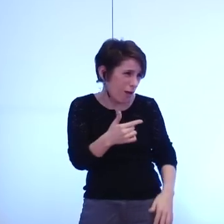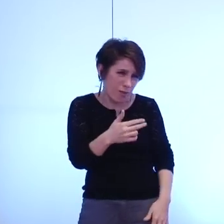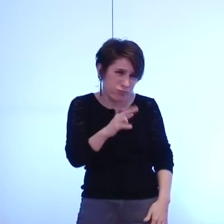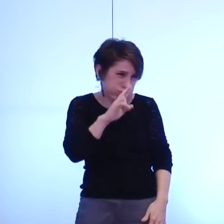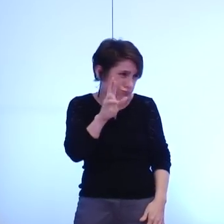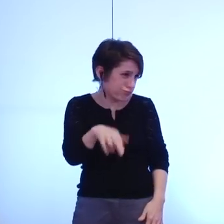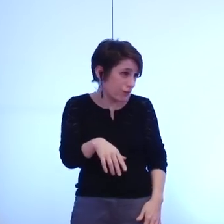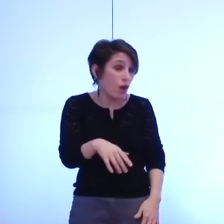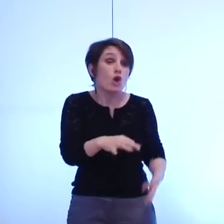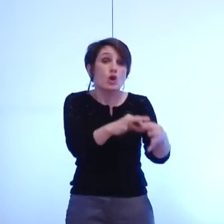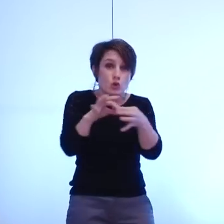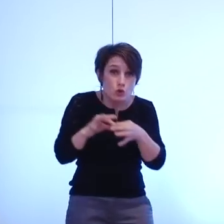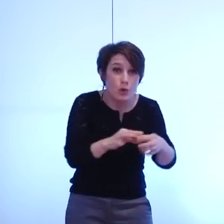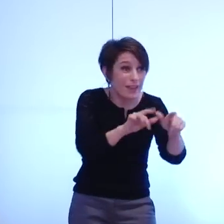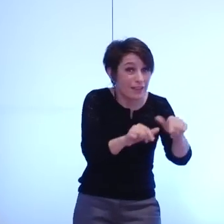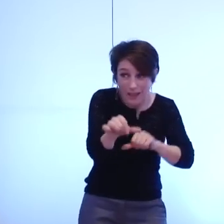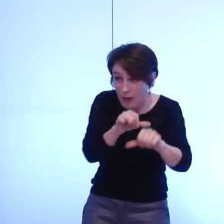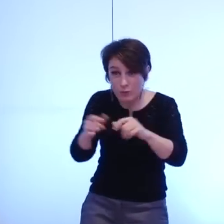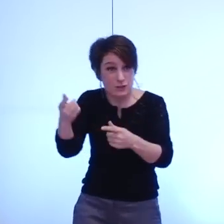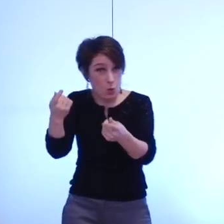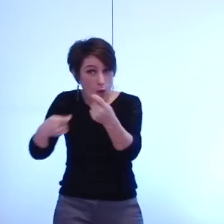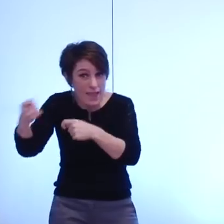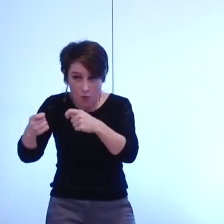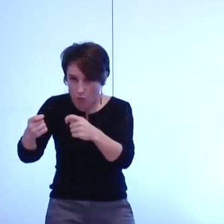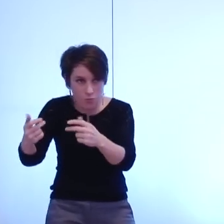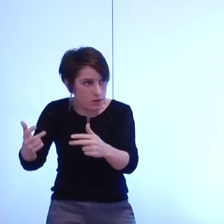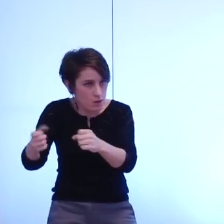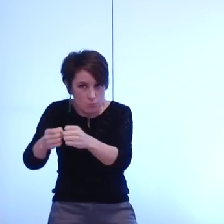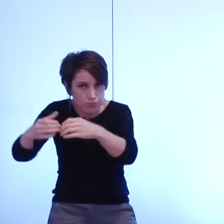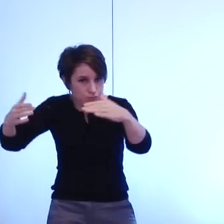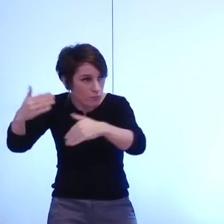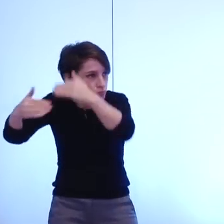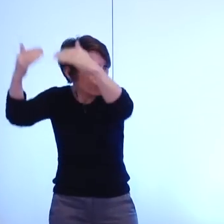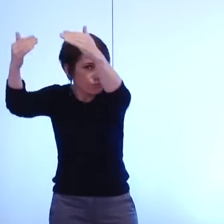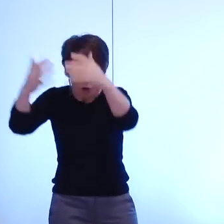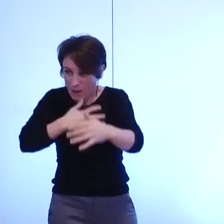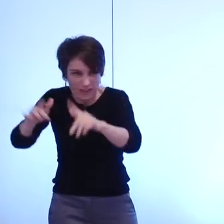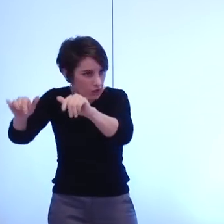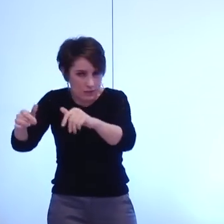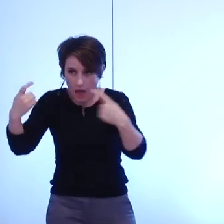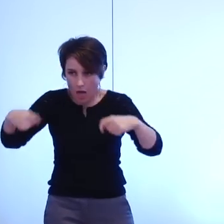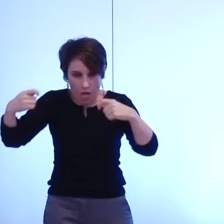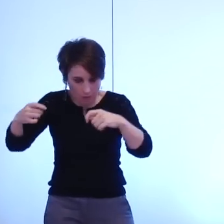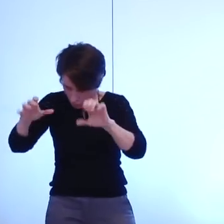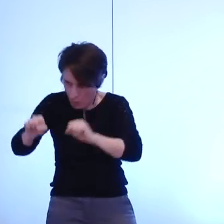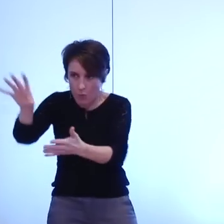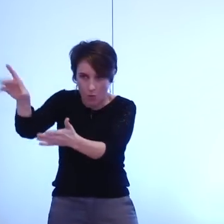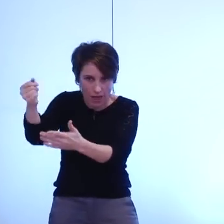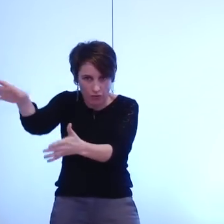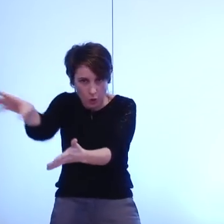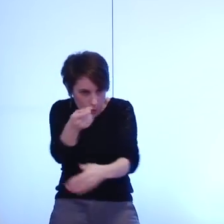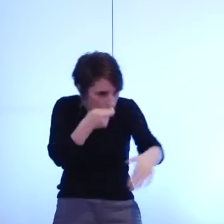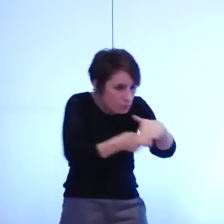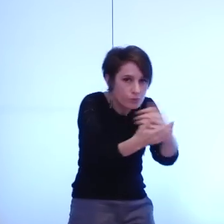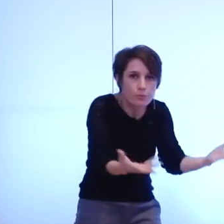ne peut exister que s'il y a la dynamique économique que s'il y a la richesse qui est créée et donc je ne vois pas en quoi vous voulez